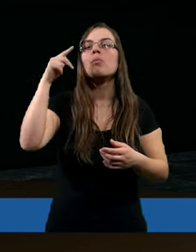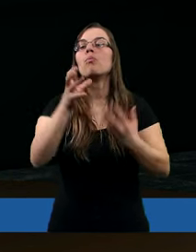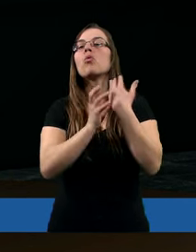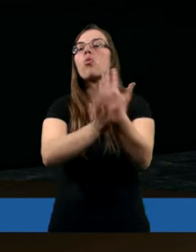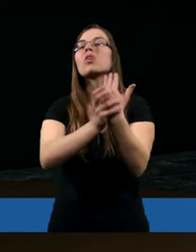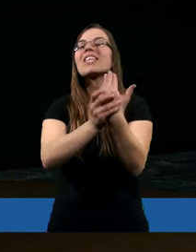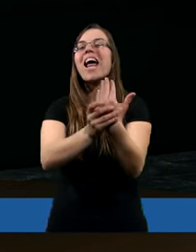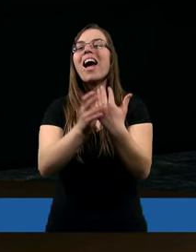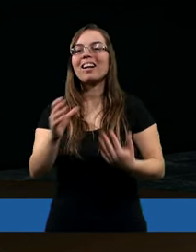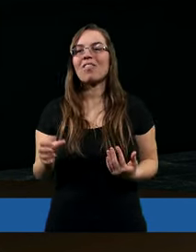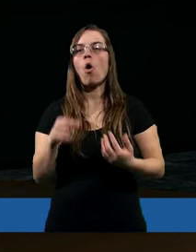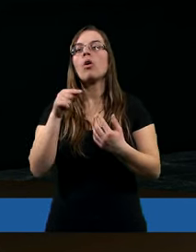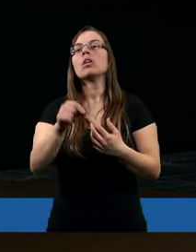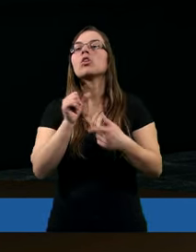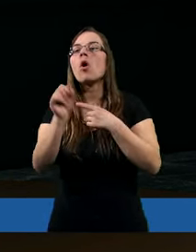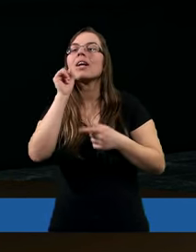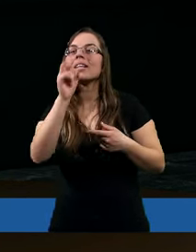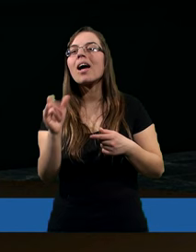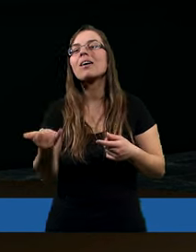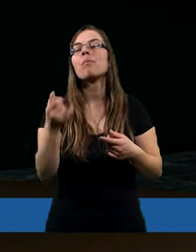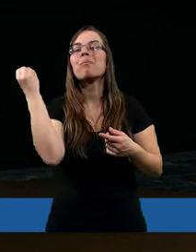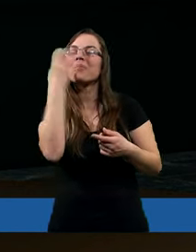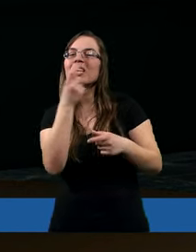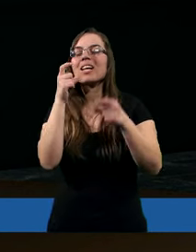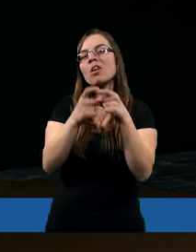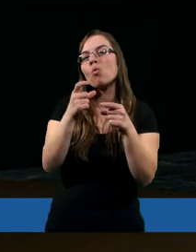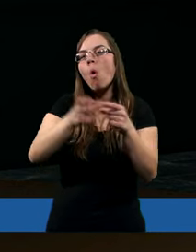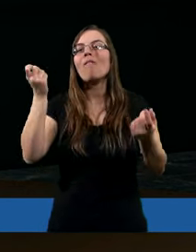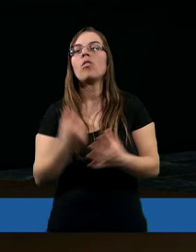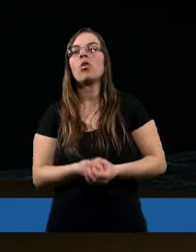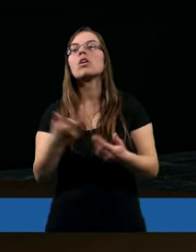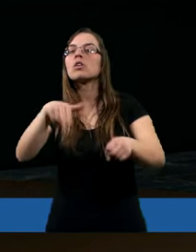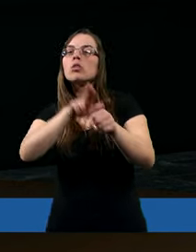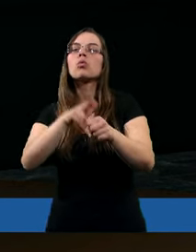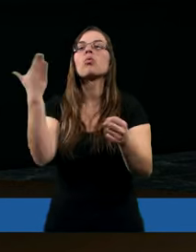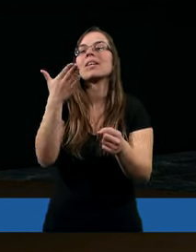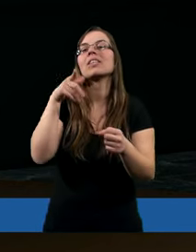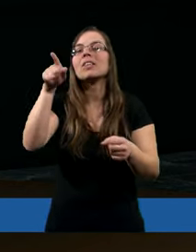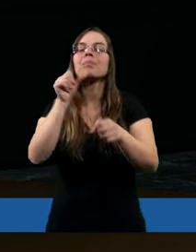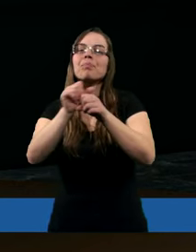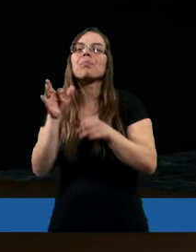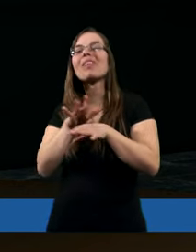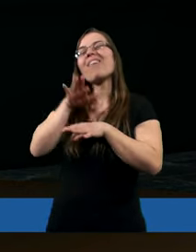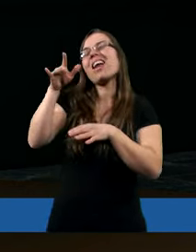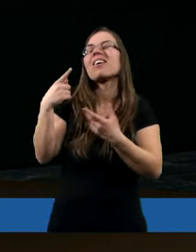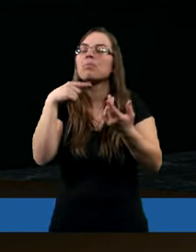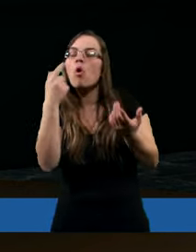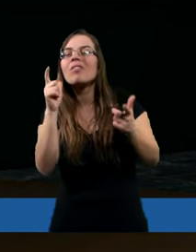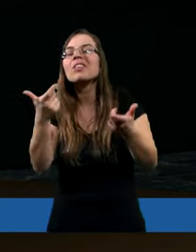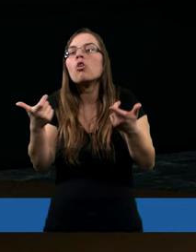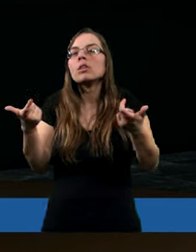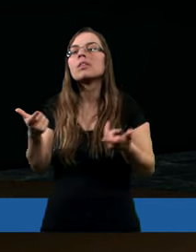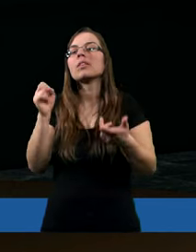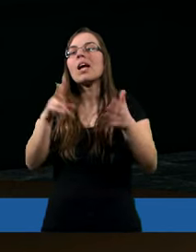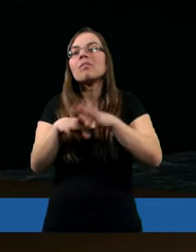jest jakieś brzydkie słowo, które gdzieś tam wyleciało, powiedziało się